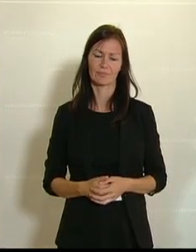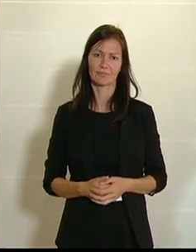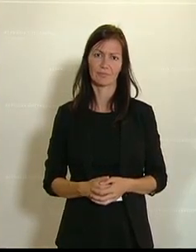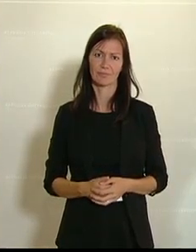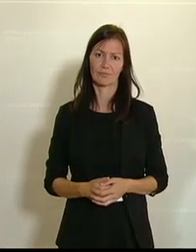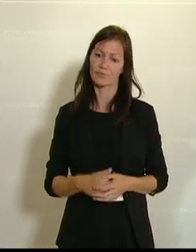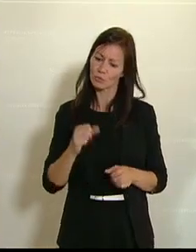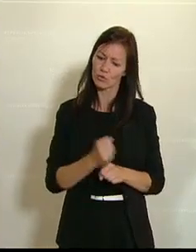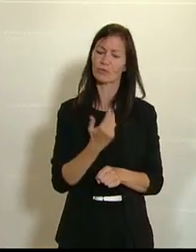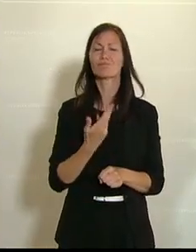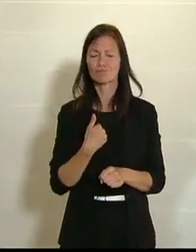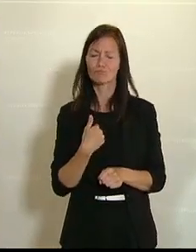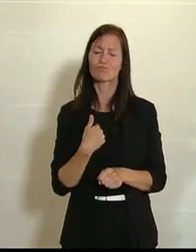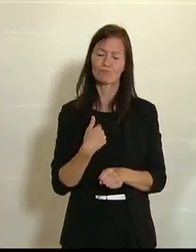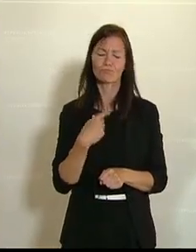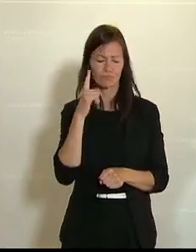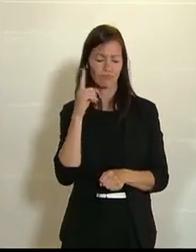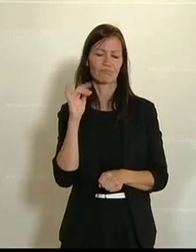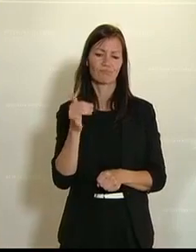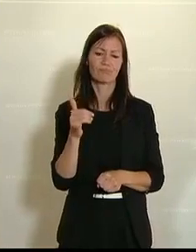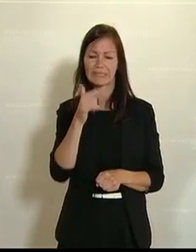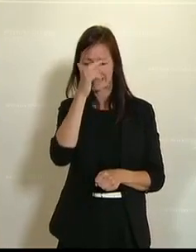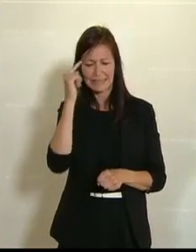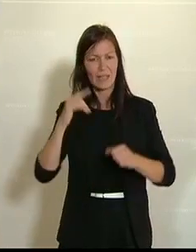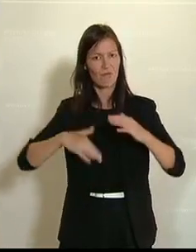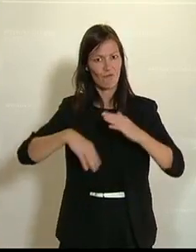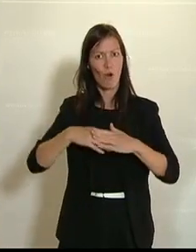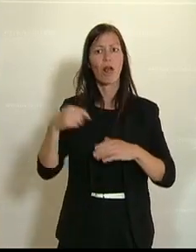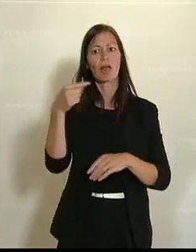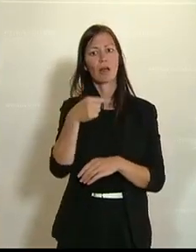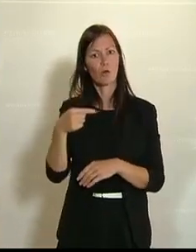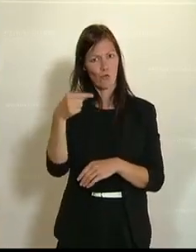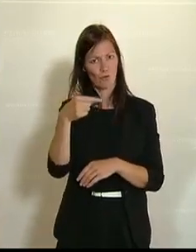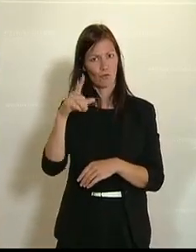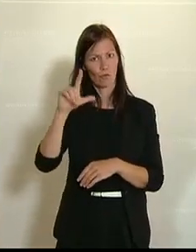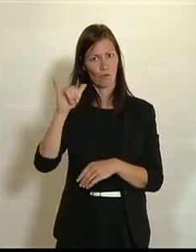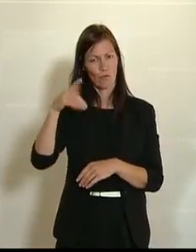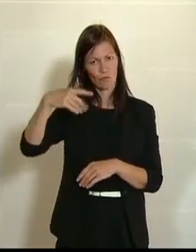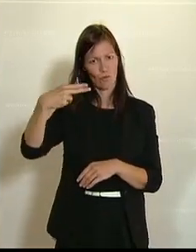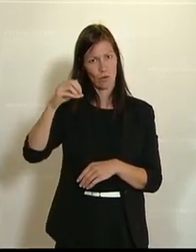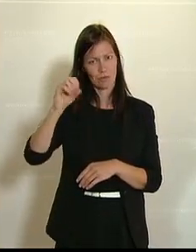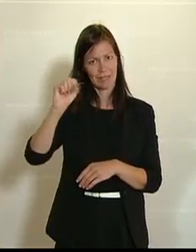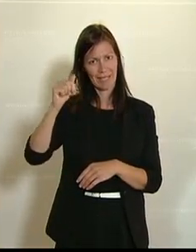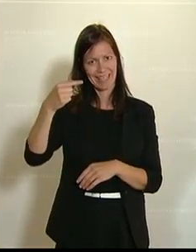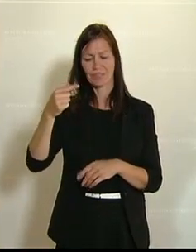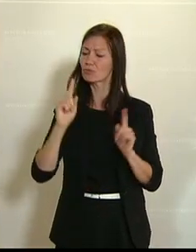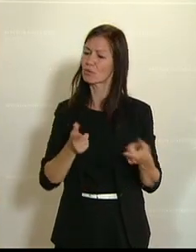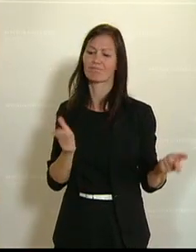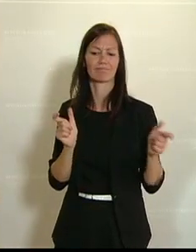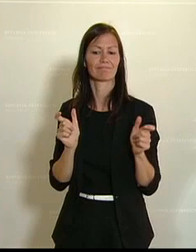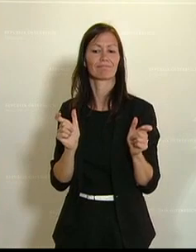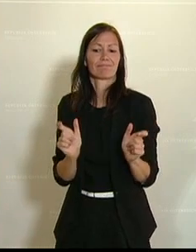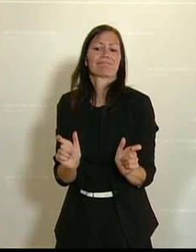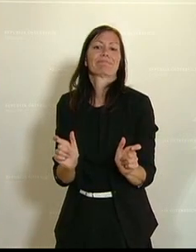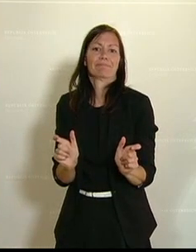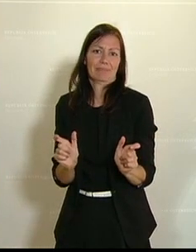Dennoch denke ich, es wäre sehr sinnvoll, die Verwendung von Glyphosat in Österreich zu beschränken oder sogar gänzlich